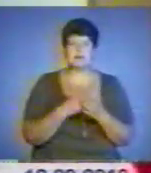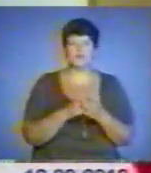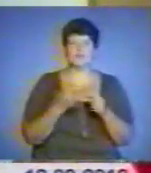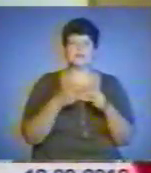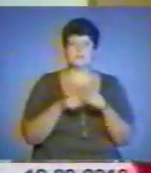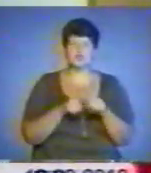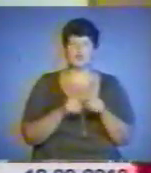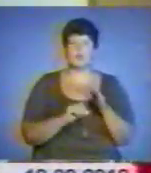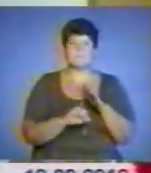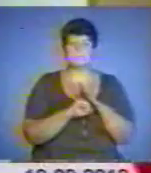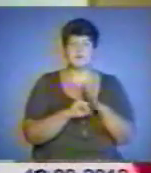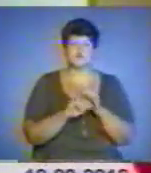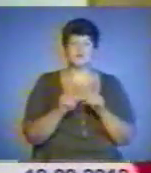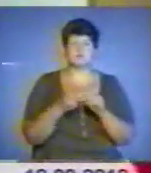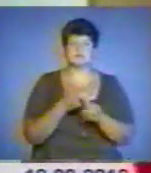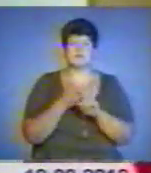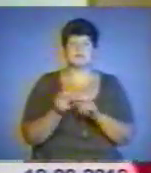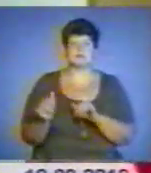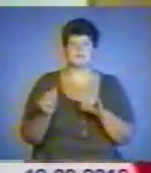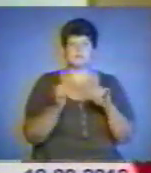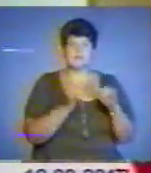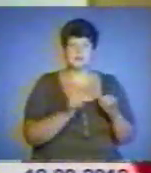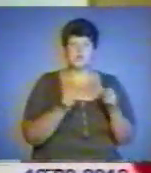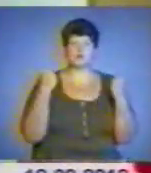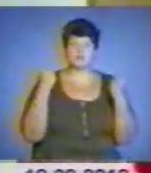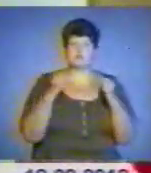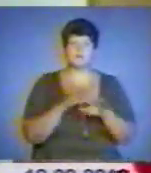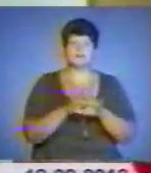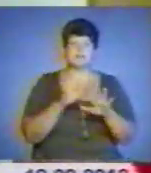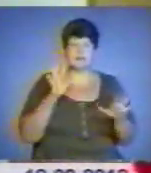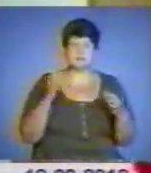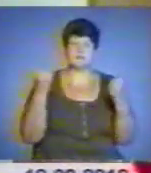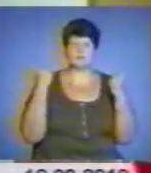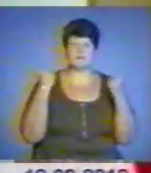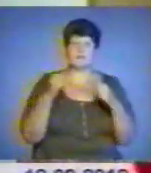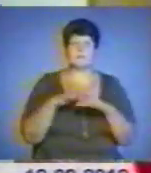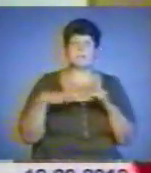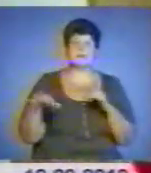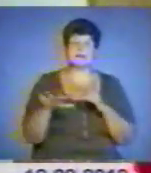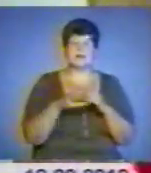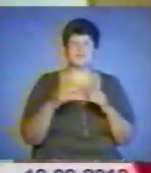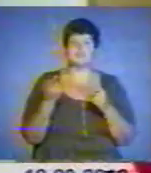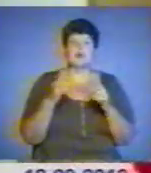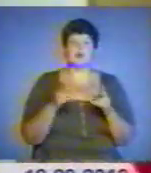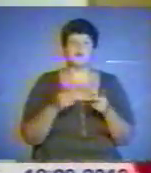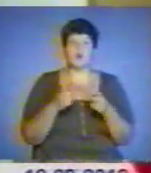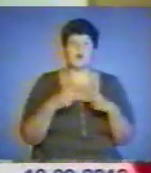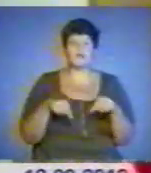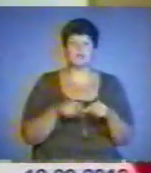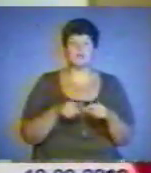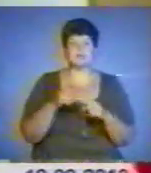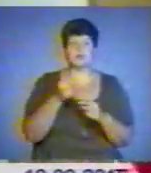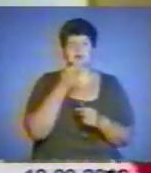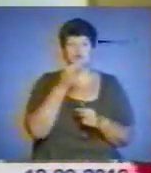закладів, що стосується забезпечення спортивними залами, спортивними майданчиками. Як організовано харчування в навчальному